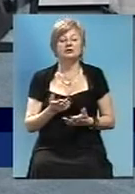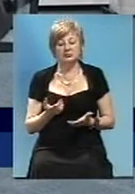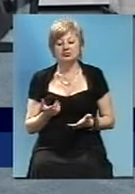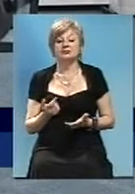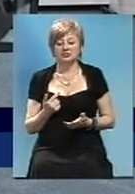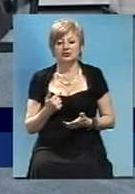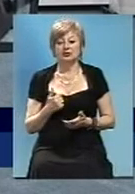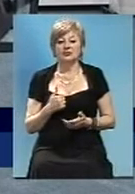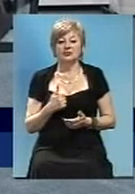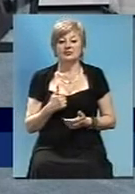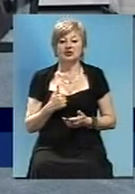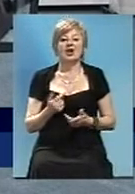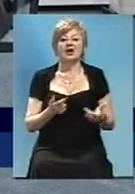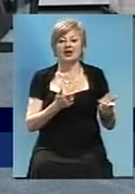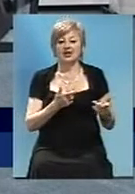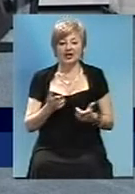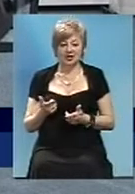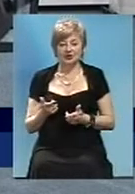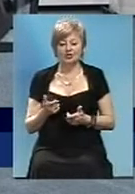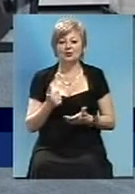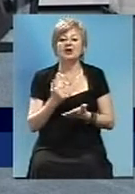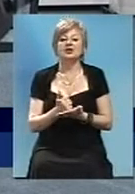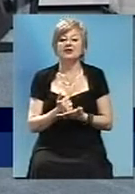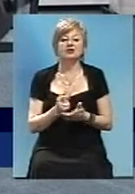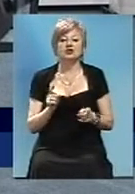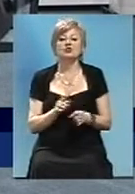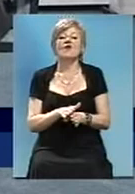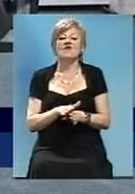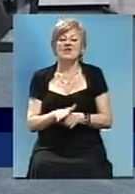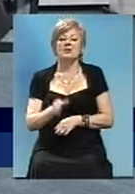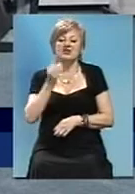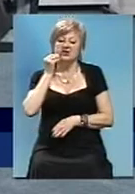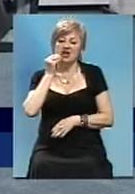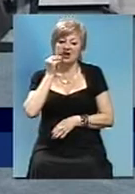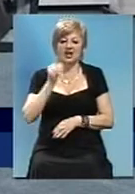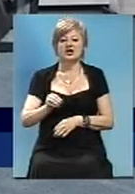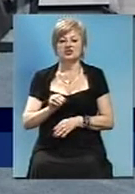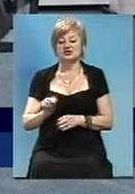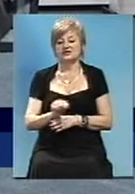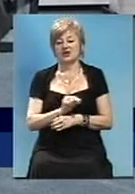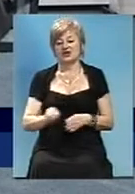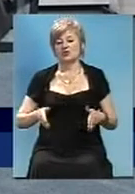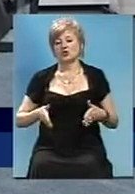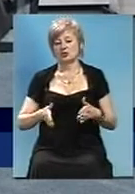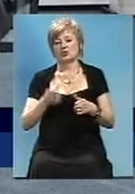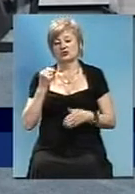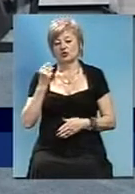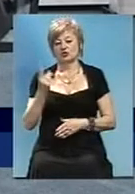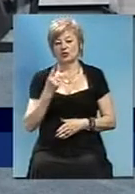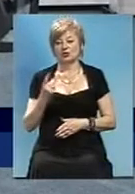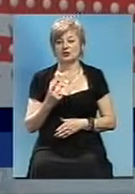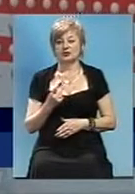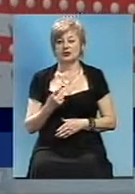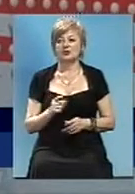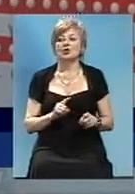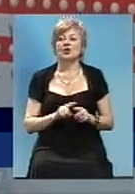до цього готов. Нам головна задача виповнити качевний ремонт дорог Запорожкій області. основне. Вже